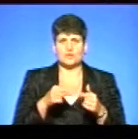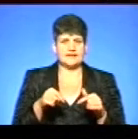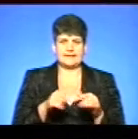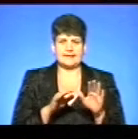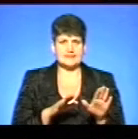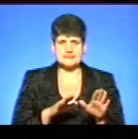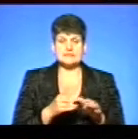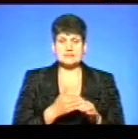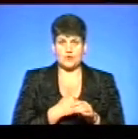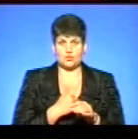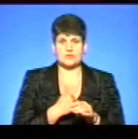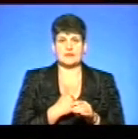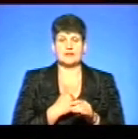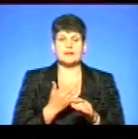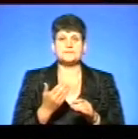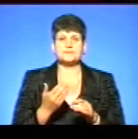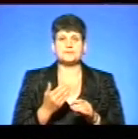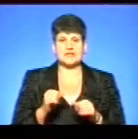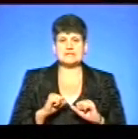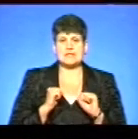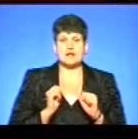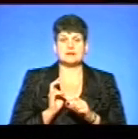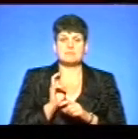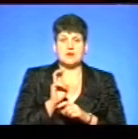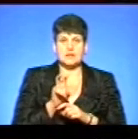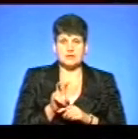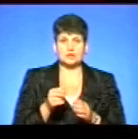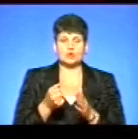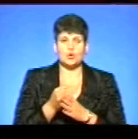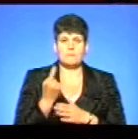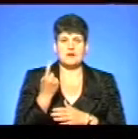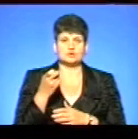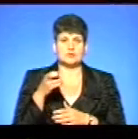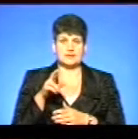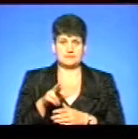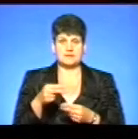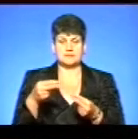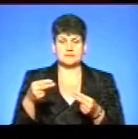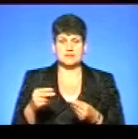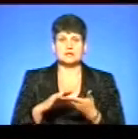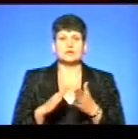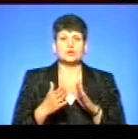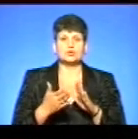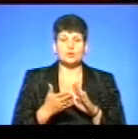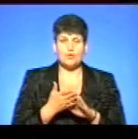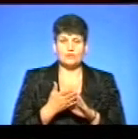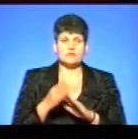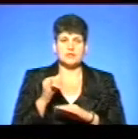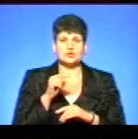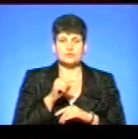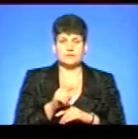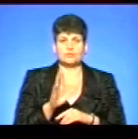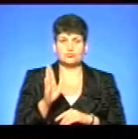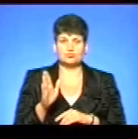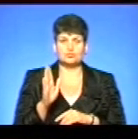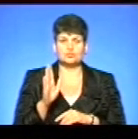захотіла і старалася прийти ще, щоб до 1 липня заключити цей договір, і щоб він став моїм